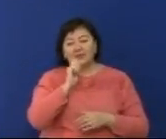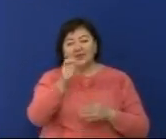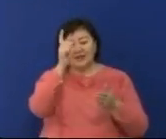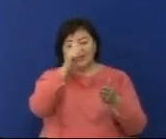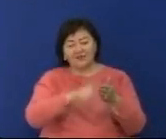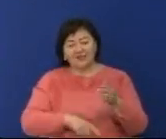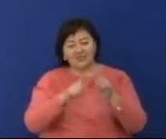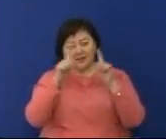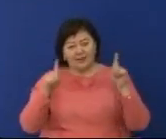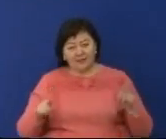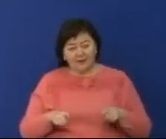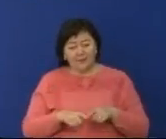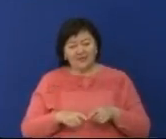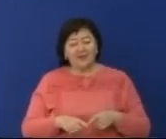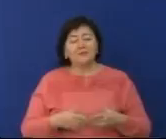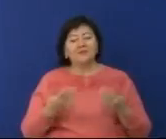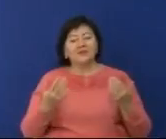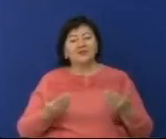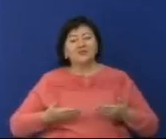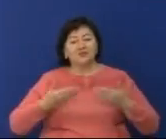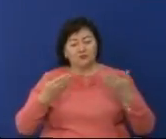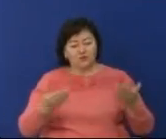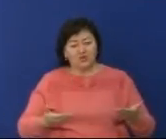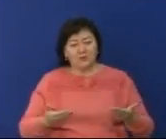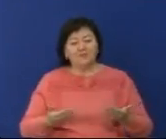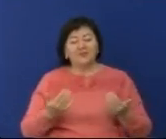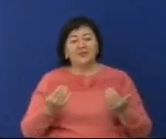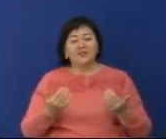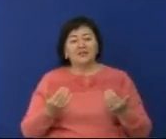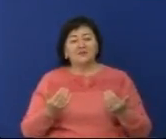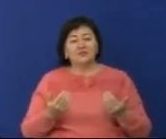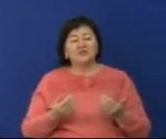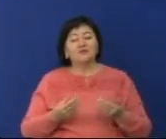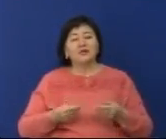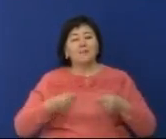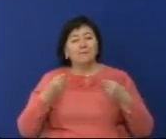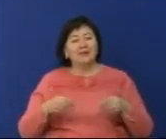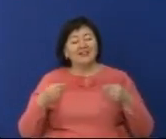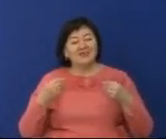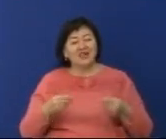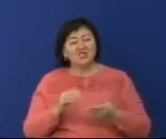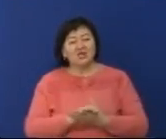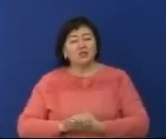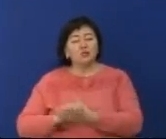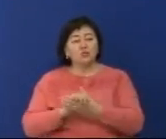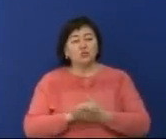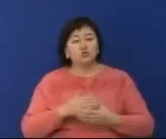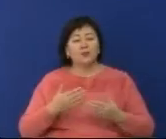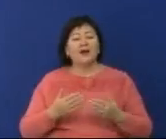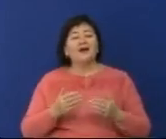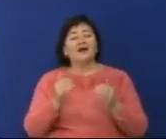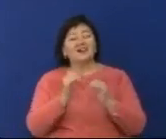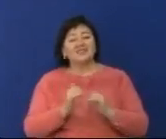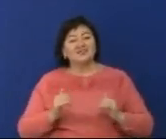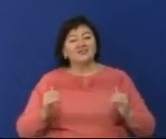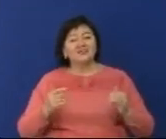грамоталарын тапсырды. Президент дипломатиялық корпусы өкілдерінің саяси диалог жіппен сауда экономикалық ынтымақтастықты одан әрі дамытуға